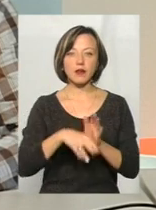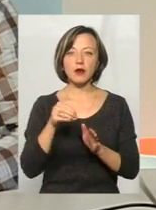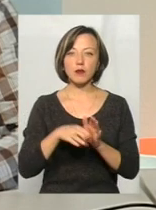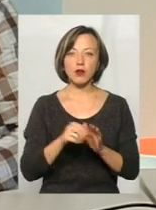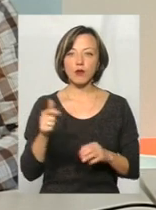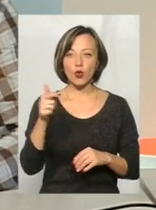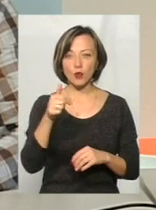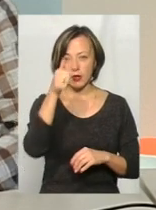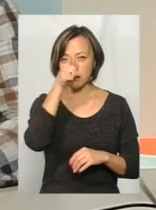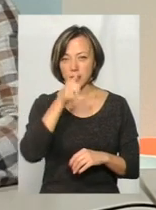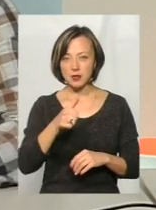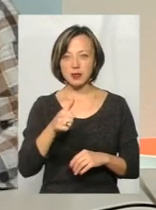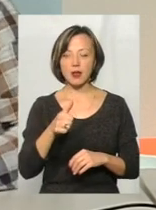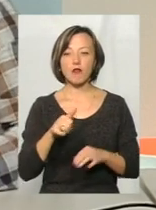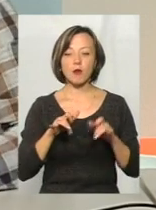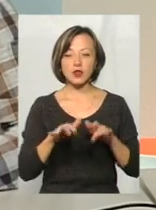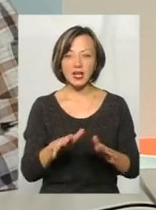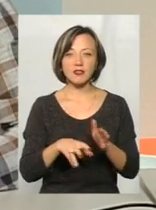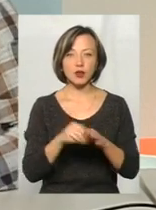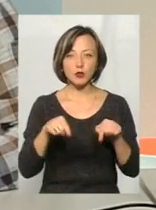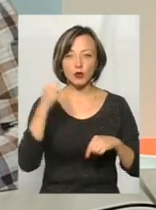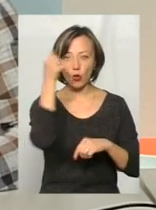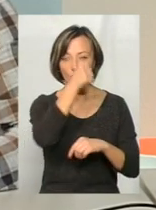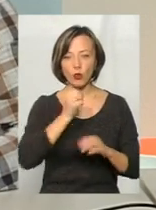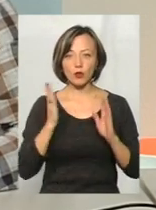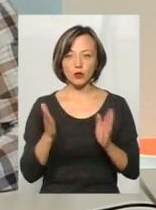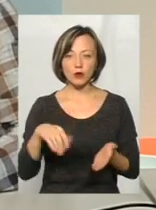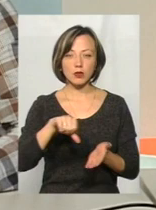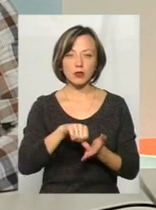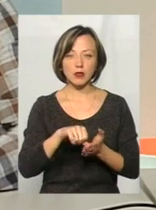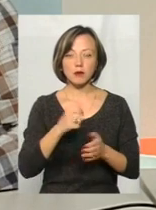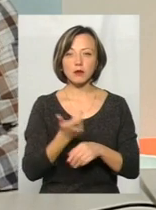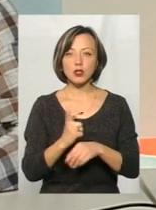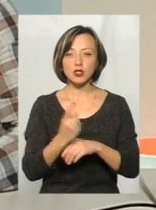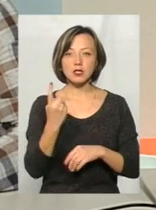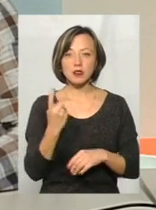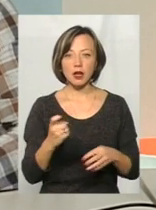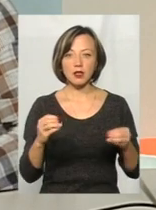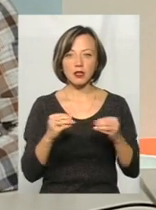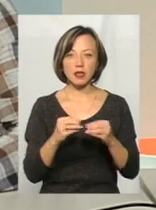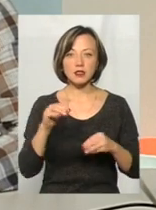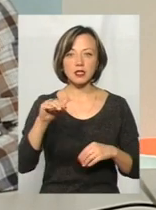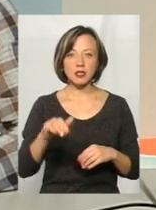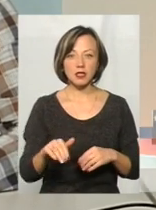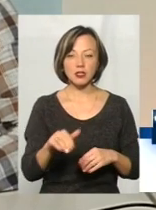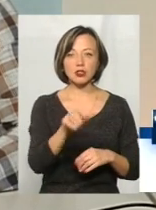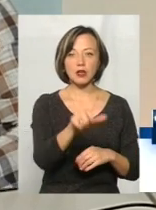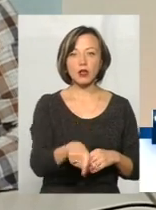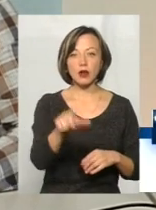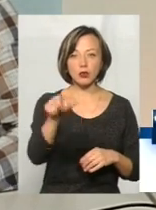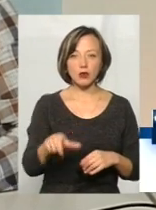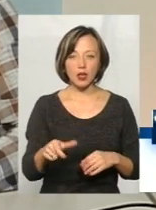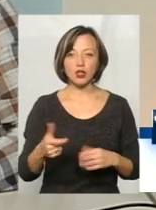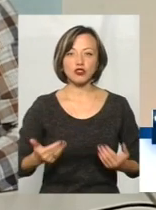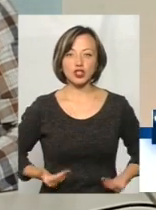грудня місяця в виборчому процесі цього року буде приймати участь більше 110 тисяч жителів Хмельницької